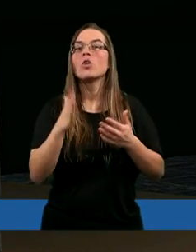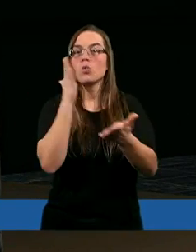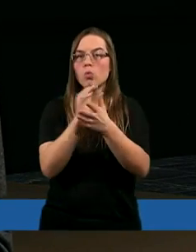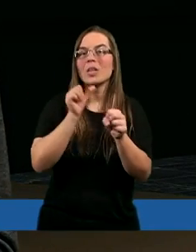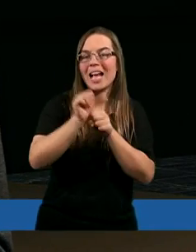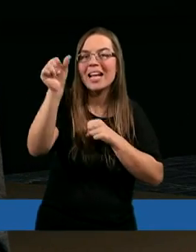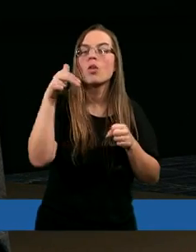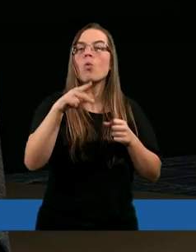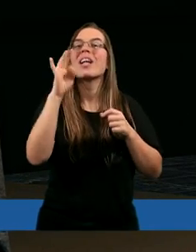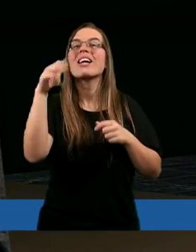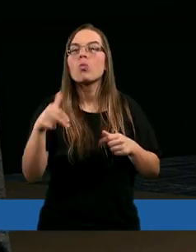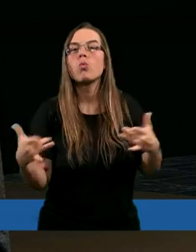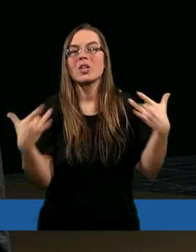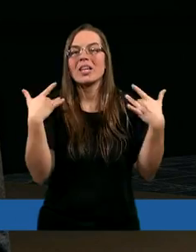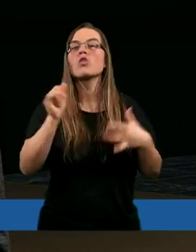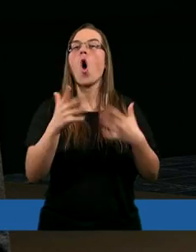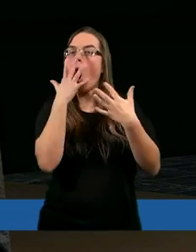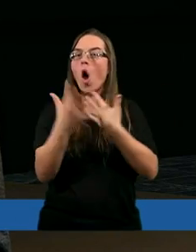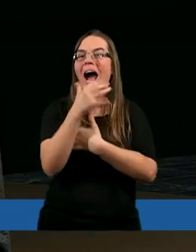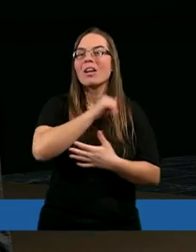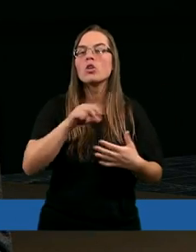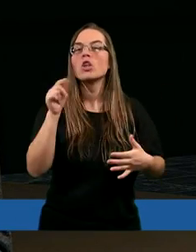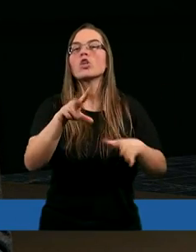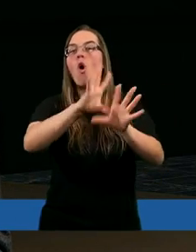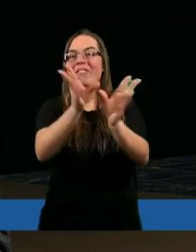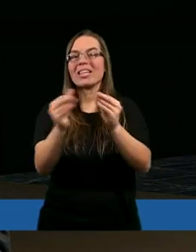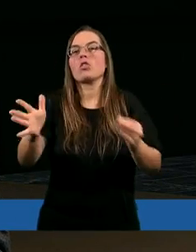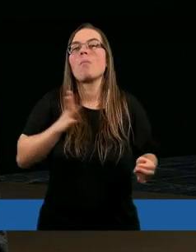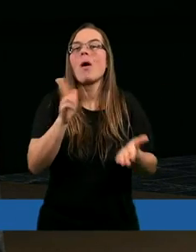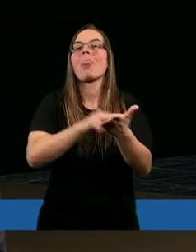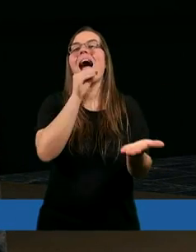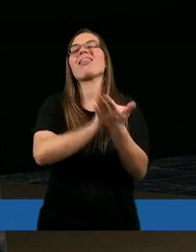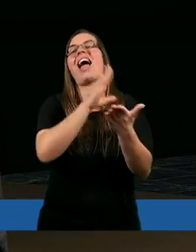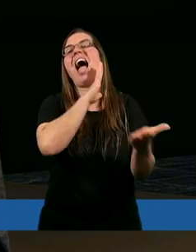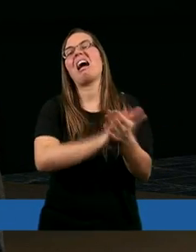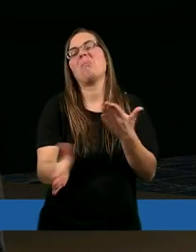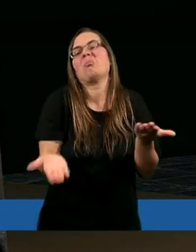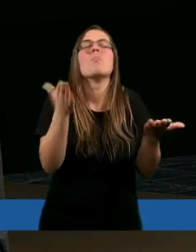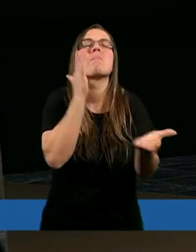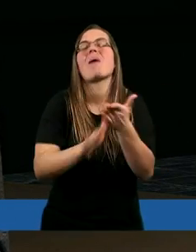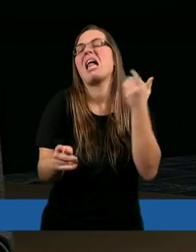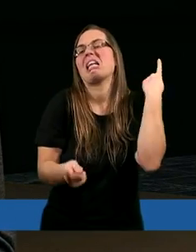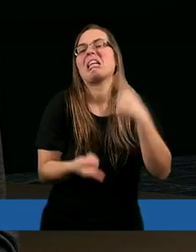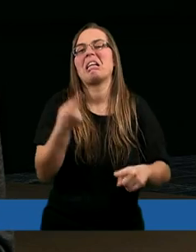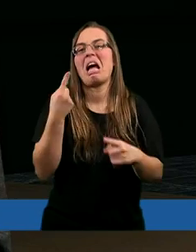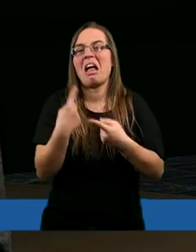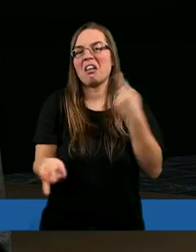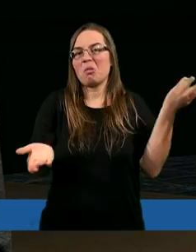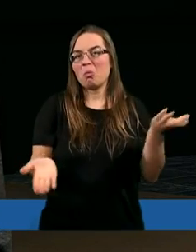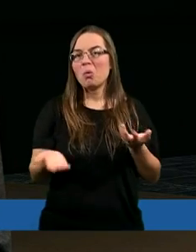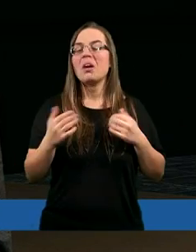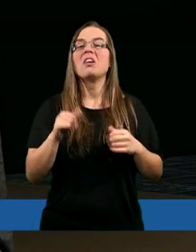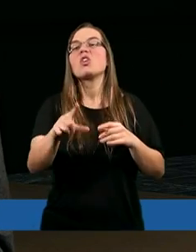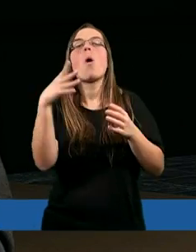jesteśmy u schyłku życia i nagle się okazuje, że wszystko to było nadaremno i wszystko to było w złym